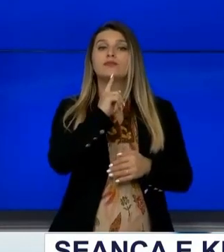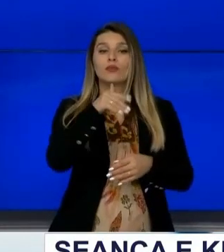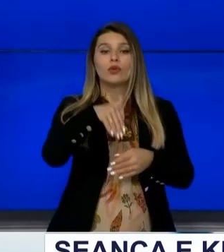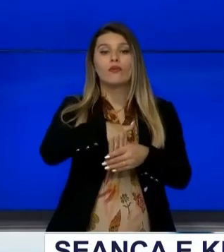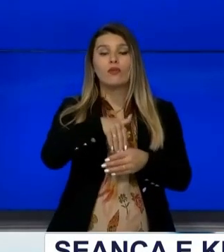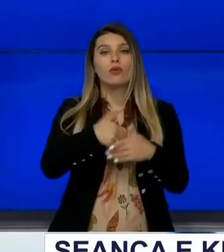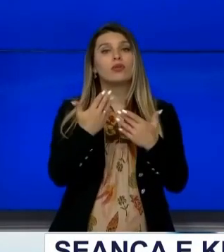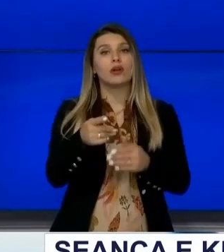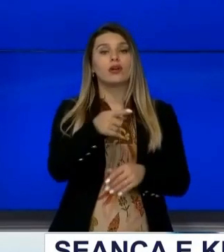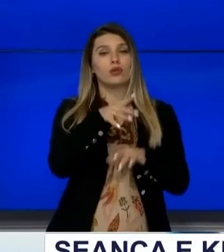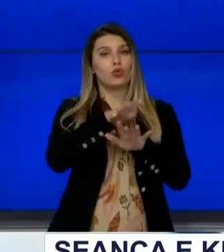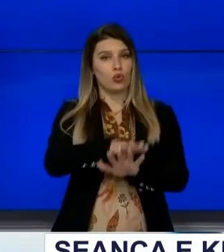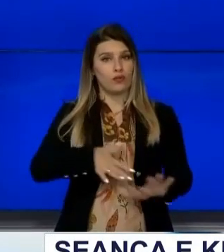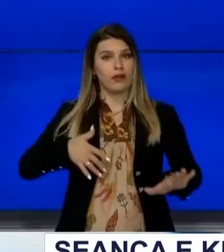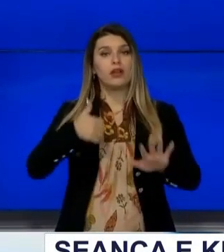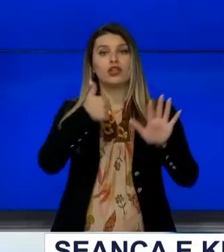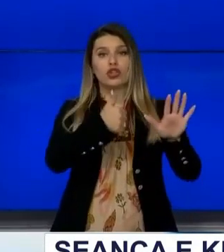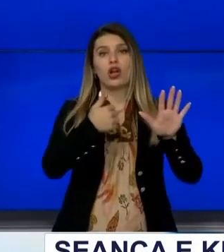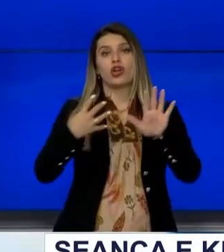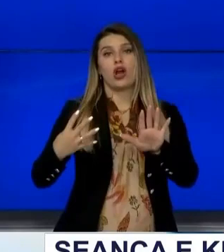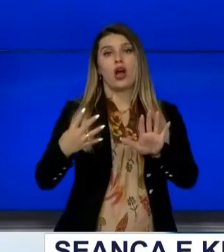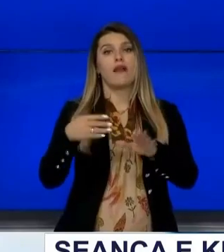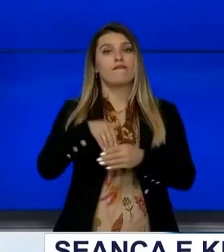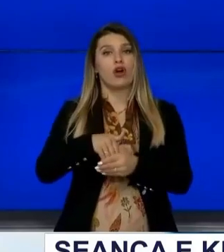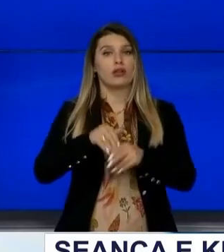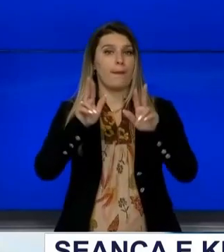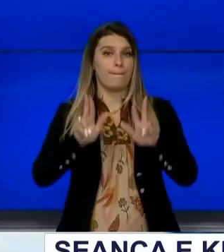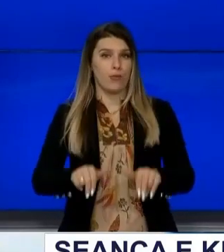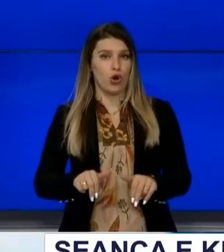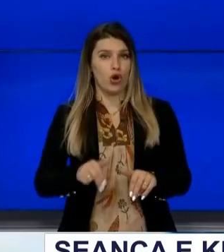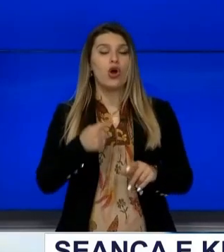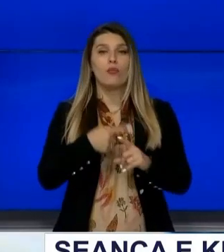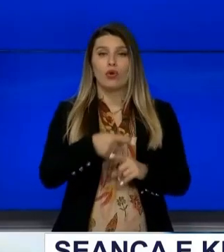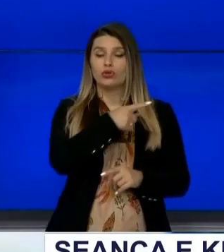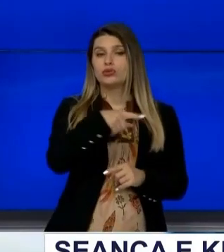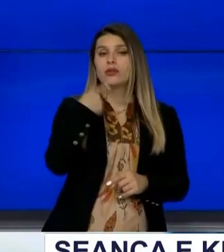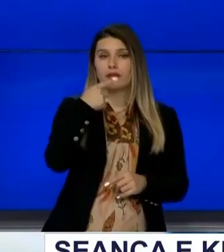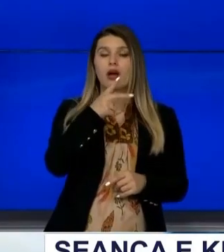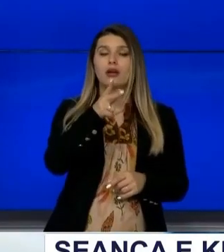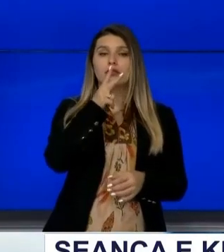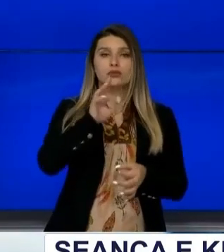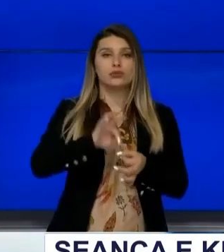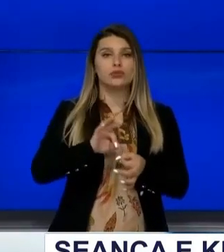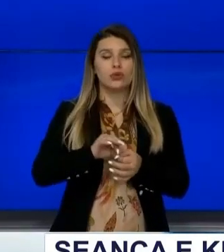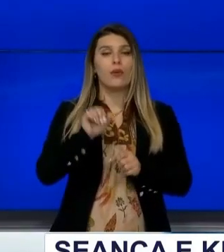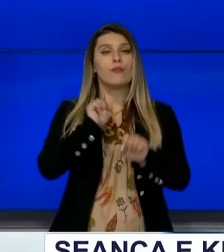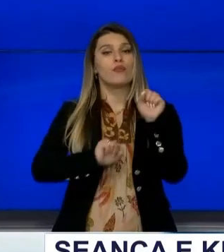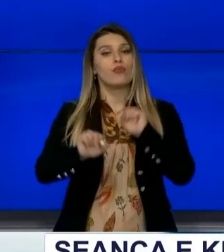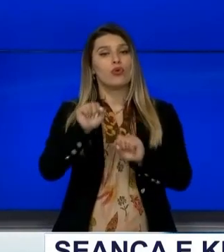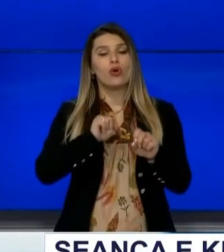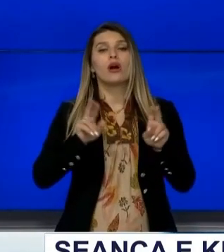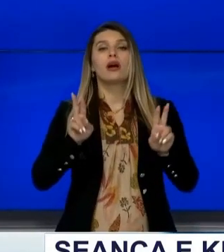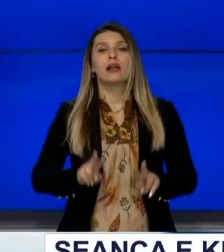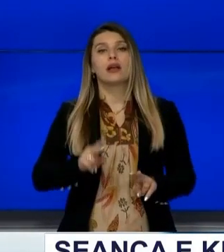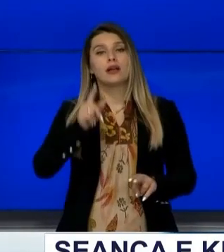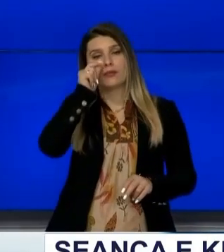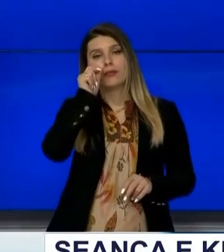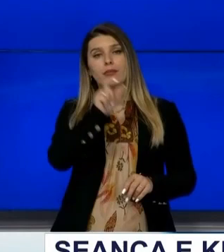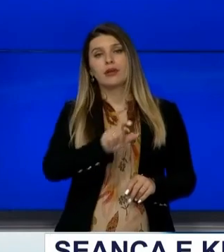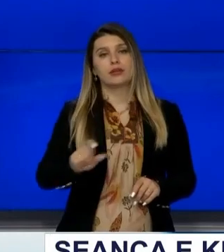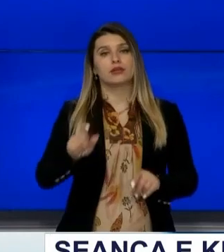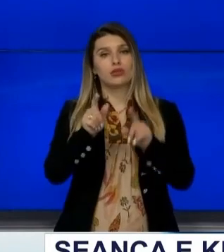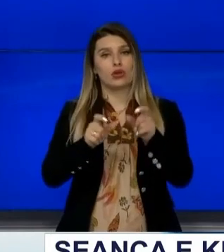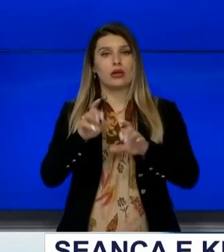kuvendi Kosovës me 69 vota pro Diri sa tha se do të mbroj dhe do të avancoj të drejtat dhe lirit e njeriut në